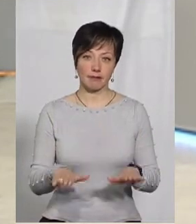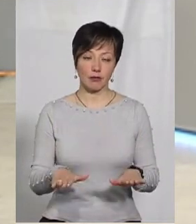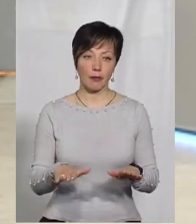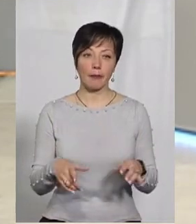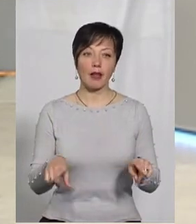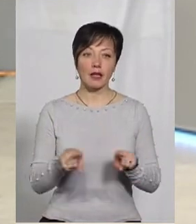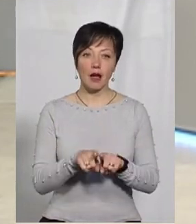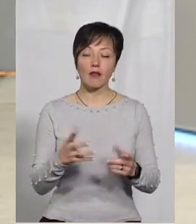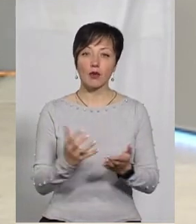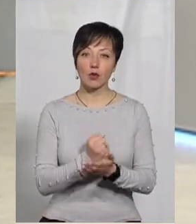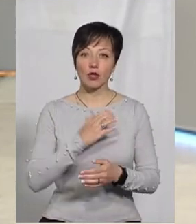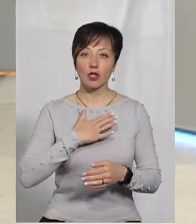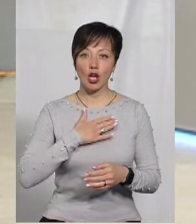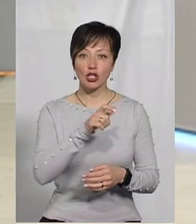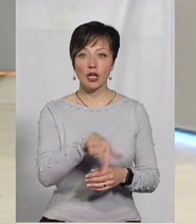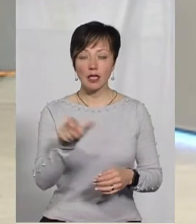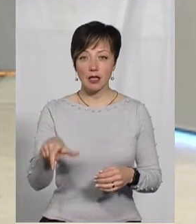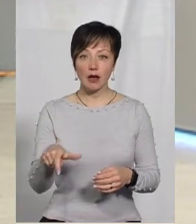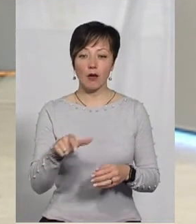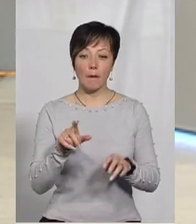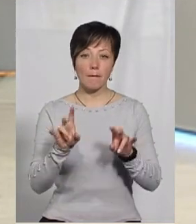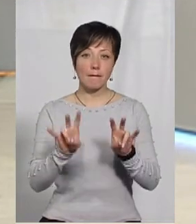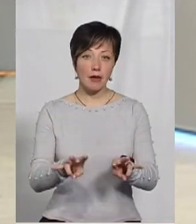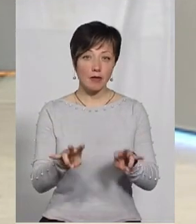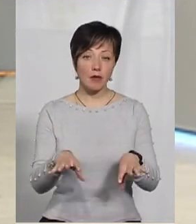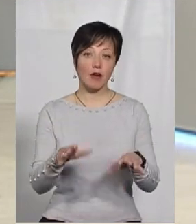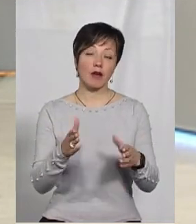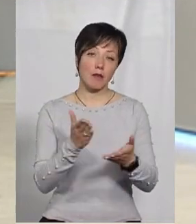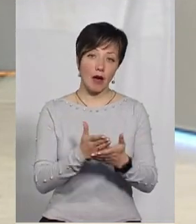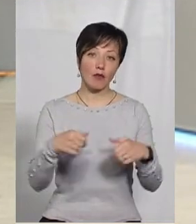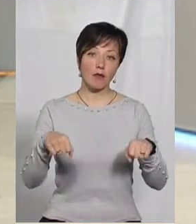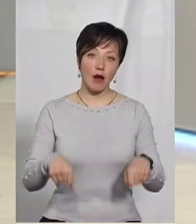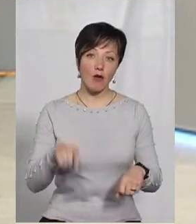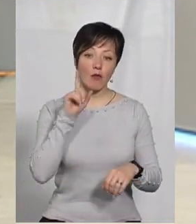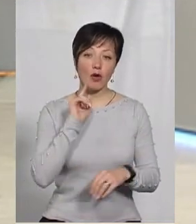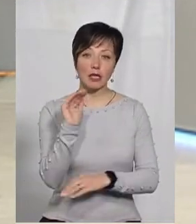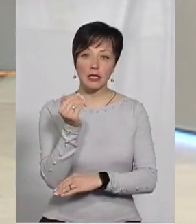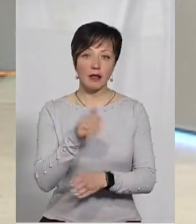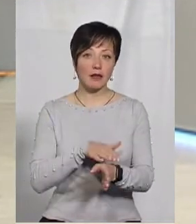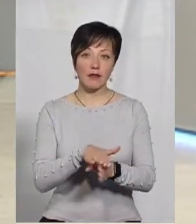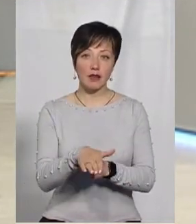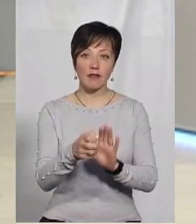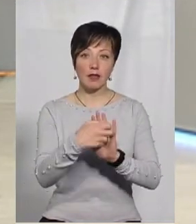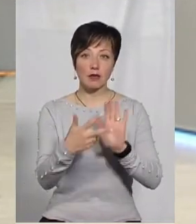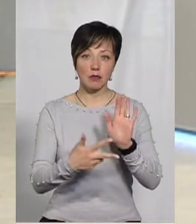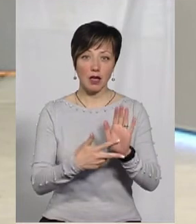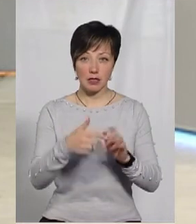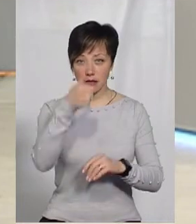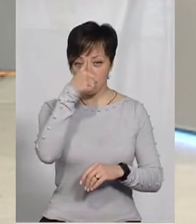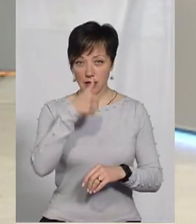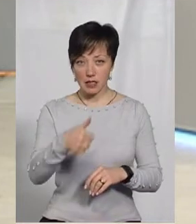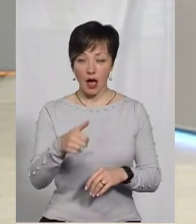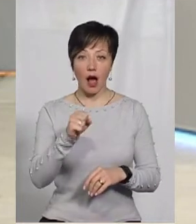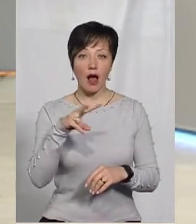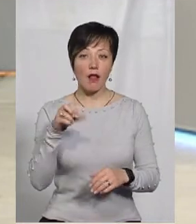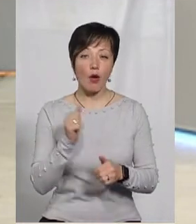само виходить, як наші клієнти. Вони в нас перебувають, мають право перебувати, поки дитині не виповниться 18 місяців.